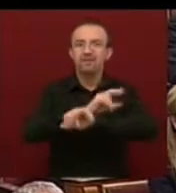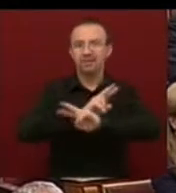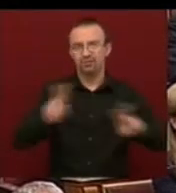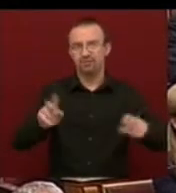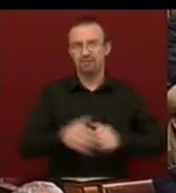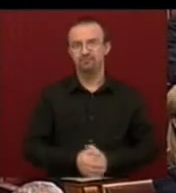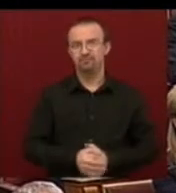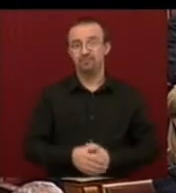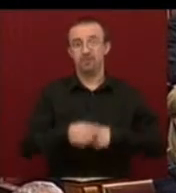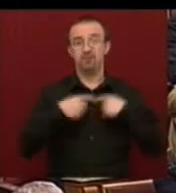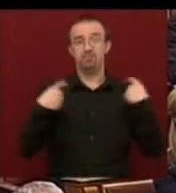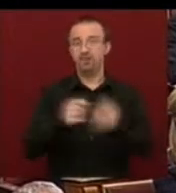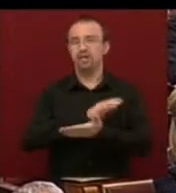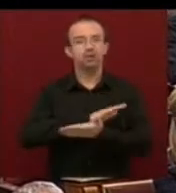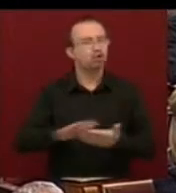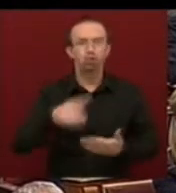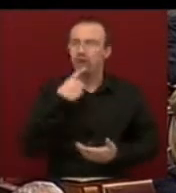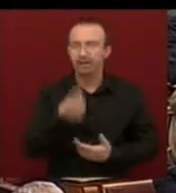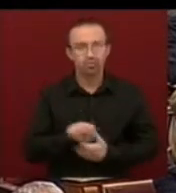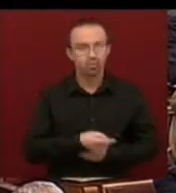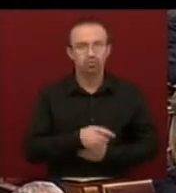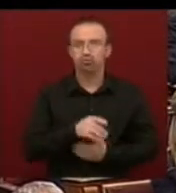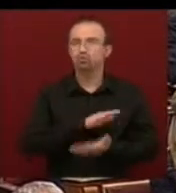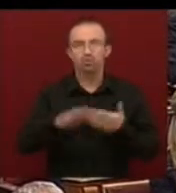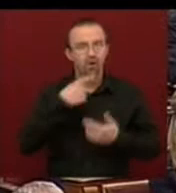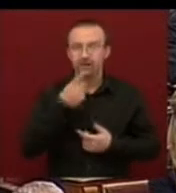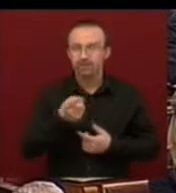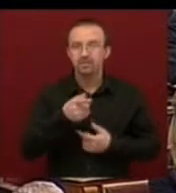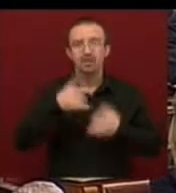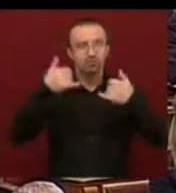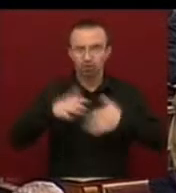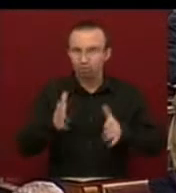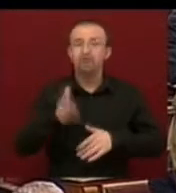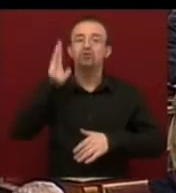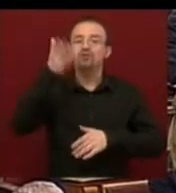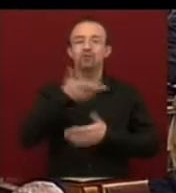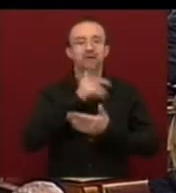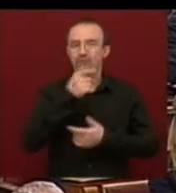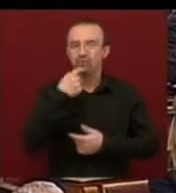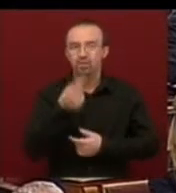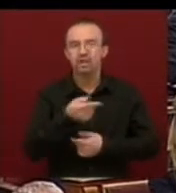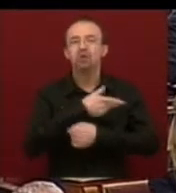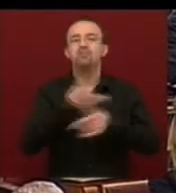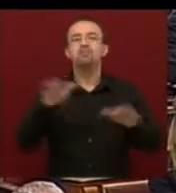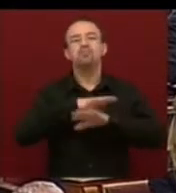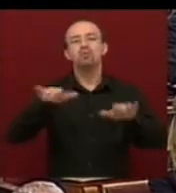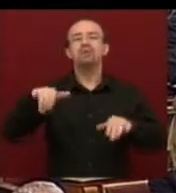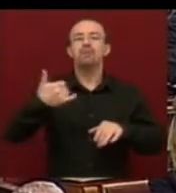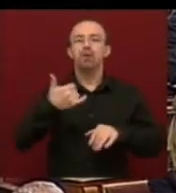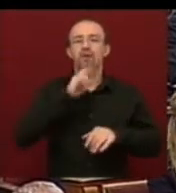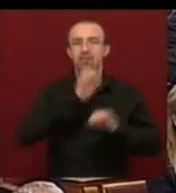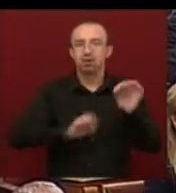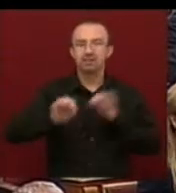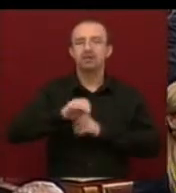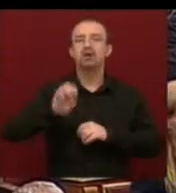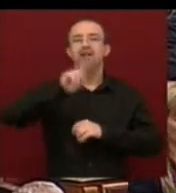Mi soha nem mondtuk, nem is mondjuk, és a jövőben sem mondjuk, hogy minden baj Magyarországnál az euróválsága